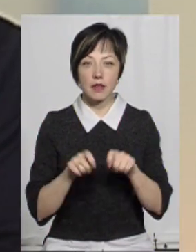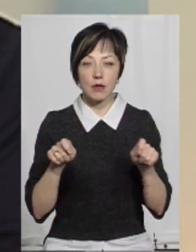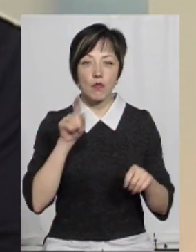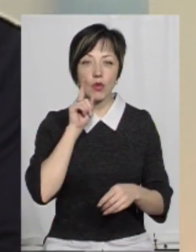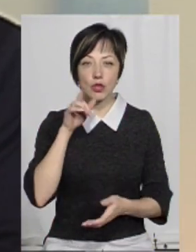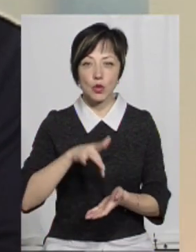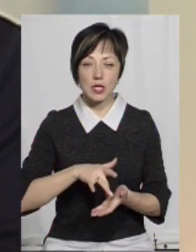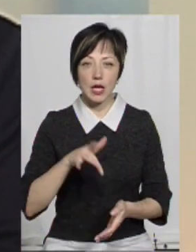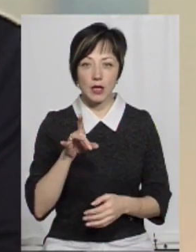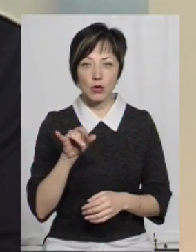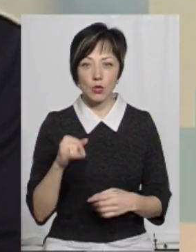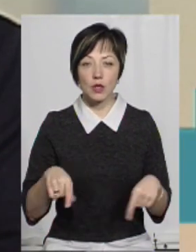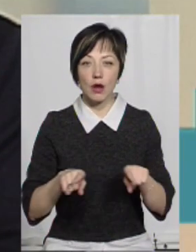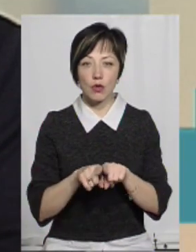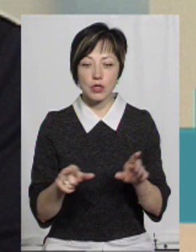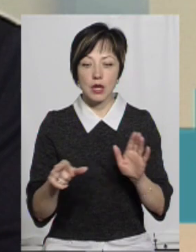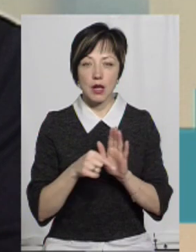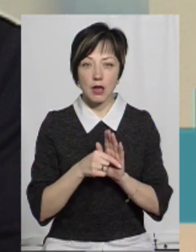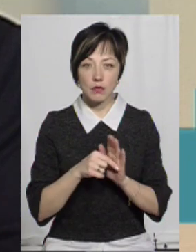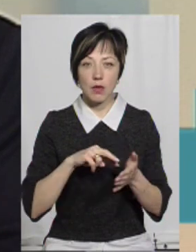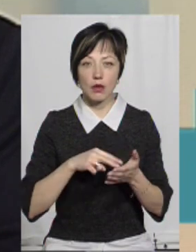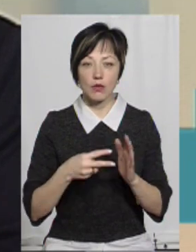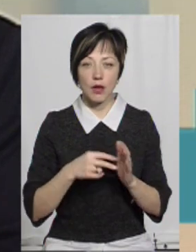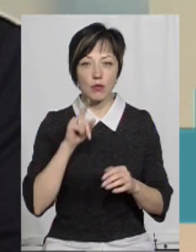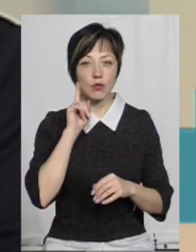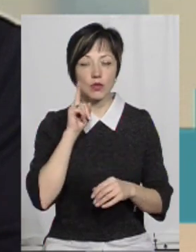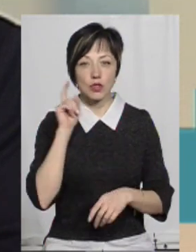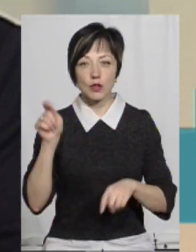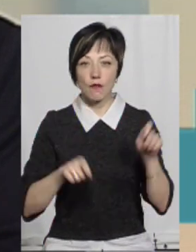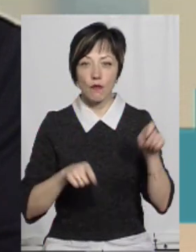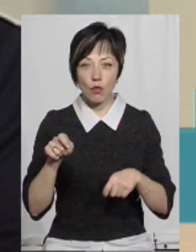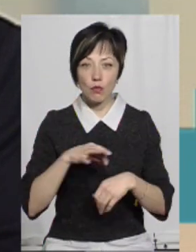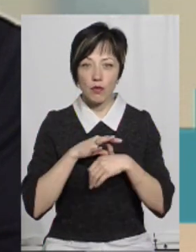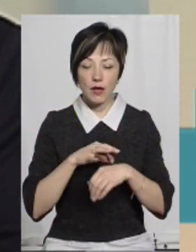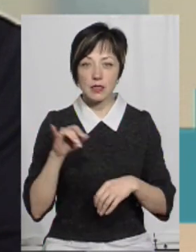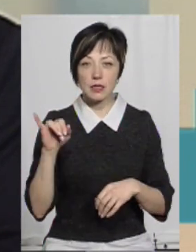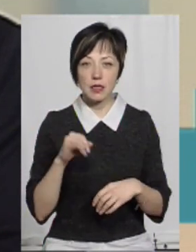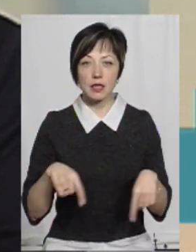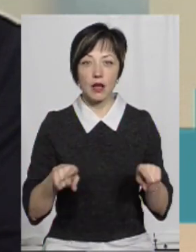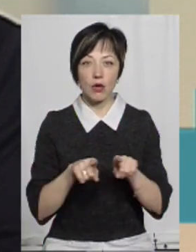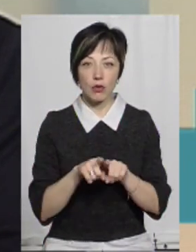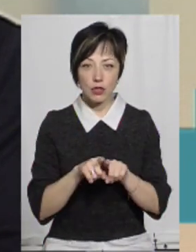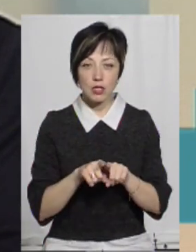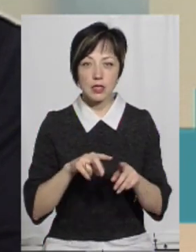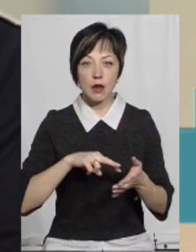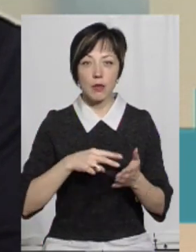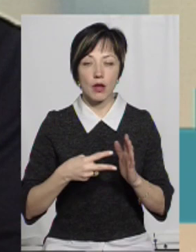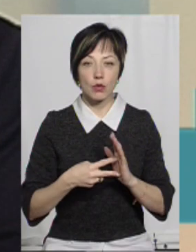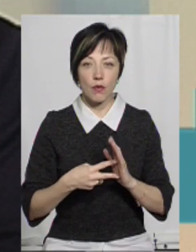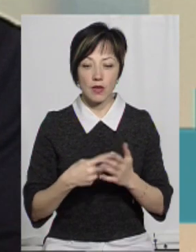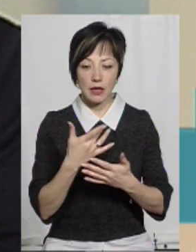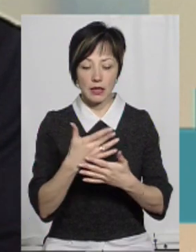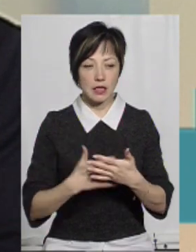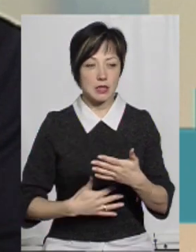молодіжного центру. Але також разом з тим ми планували і молодіжний форум провести, і також в нас запланована